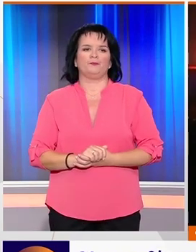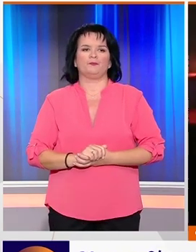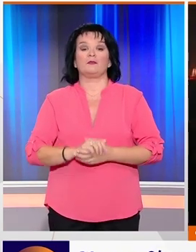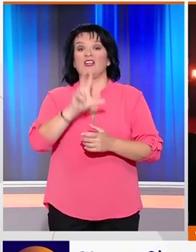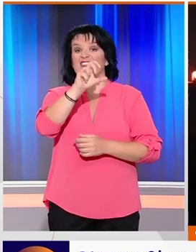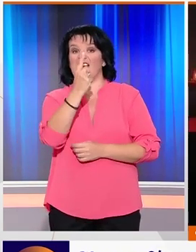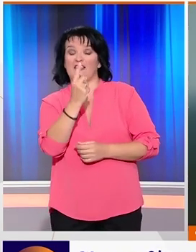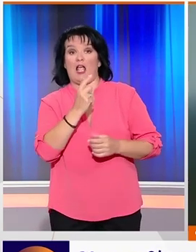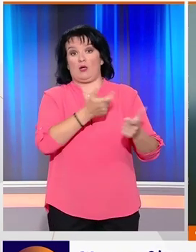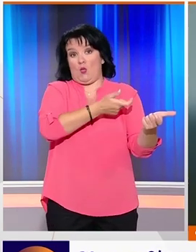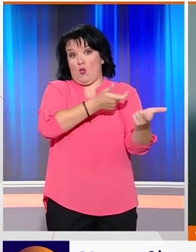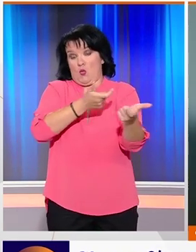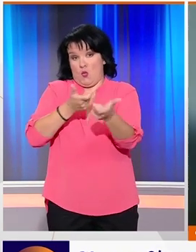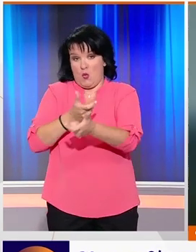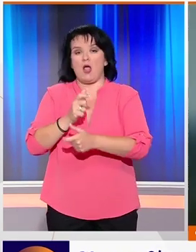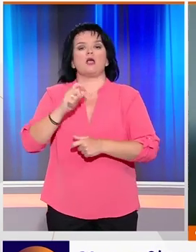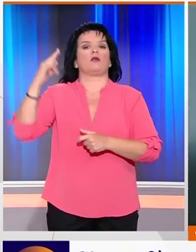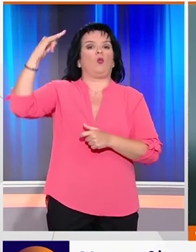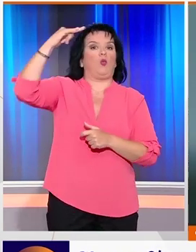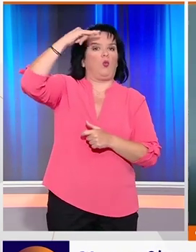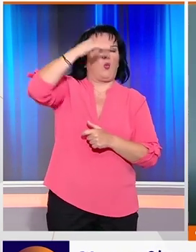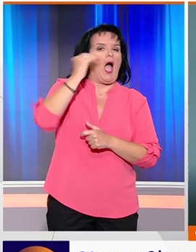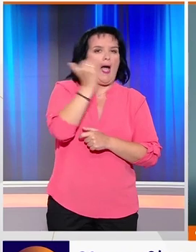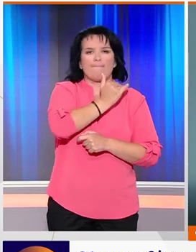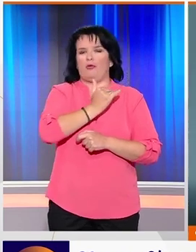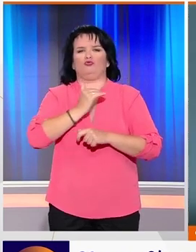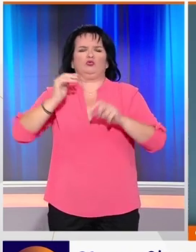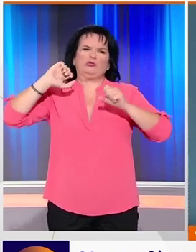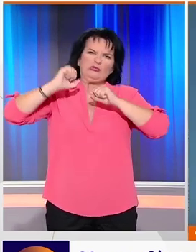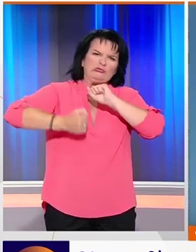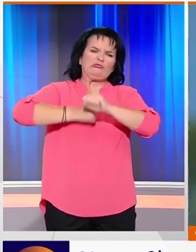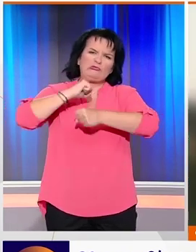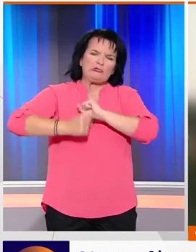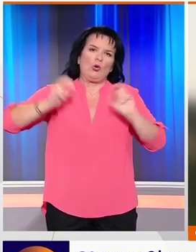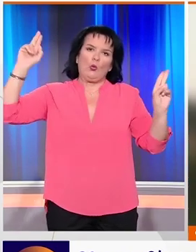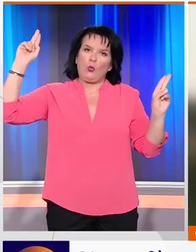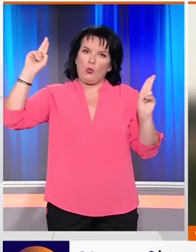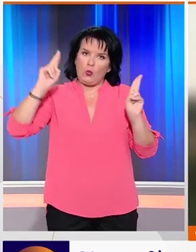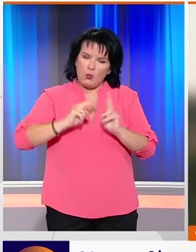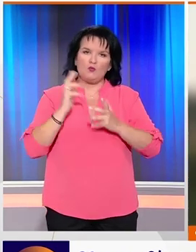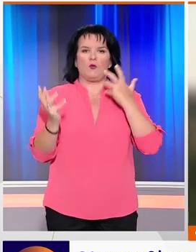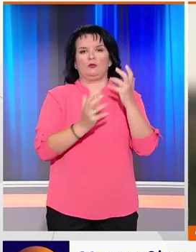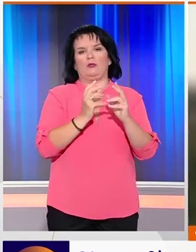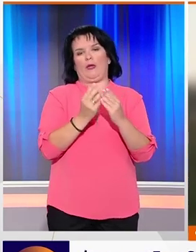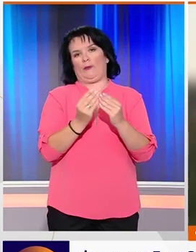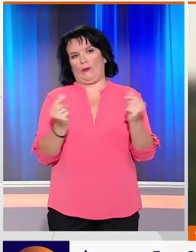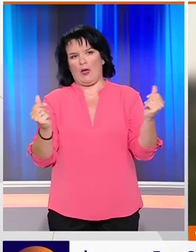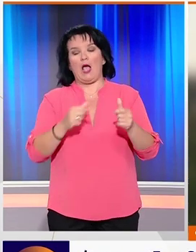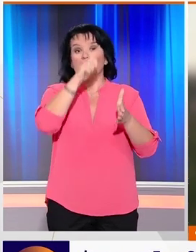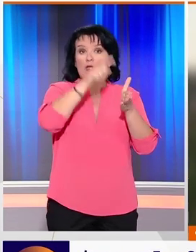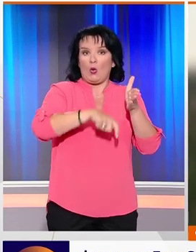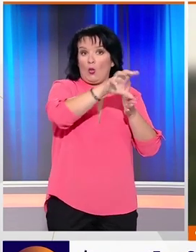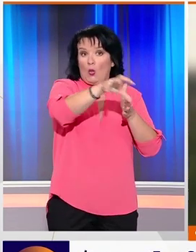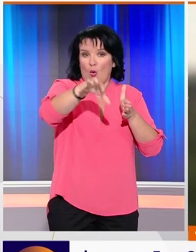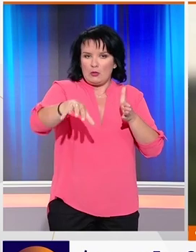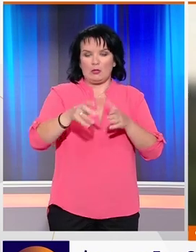31 σπυροσβέστες και ένα αέρια μέσα επιχείρησαν άμεσα στο σημείο, δίνοντας μάχη προκειμένου να περιορίσουν τη φωτιά, την ίδια ώρα που ξενοδοχειακές